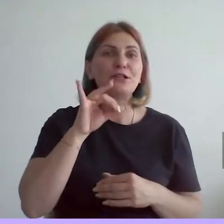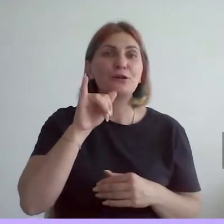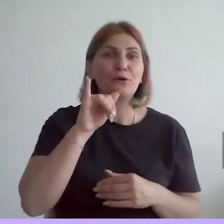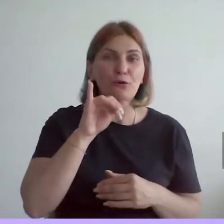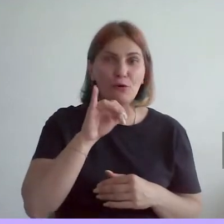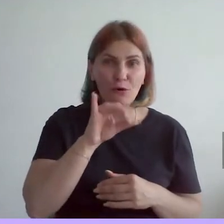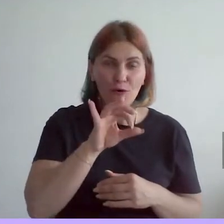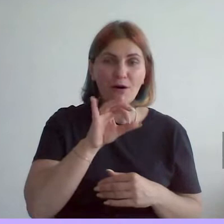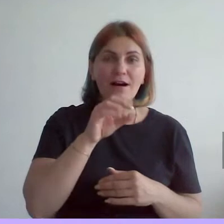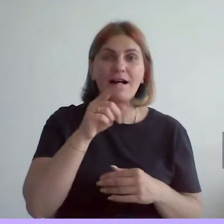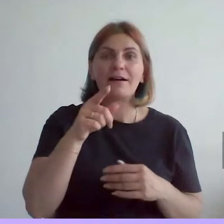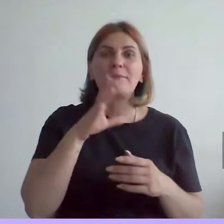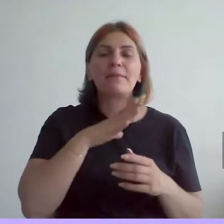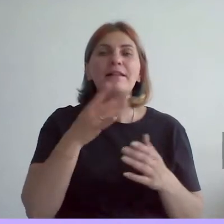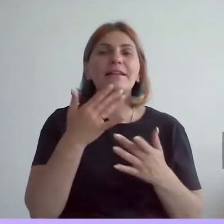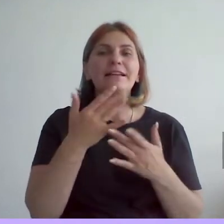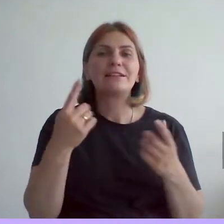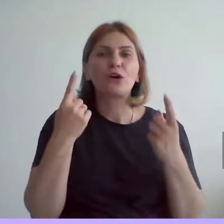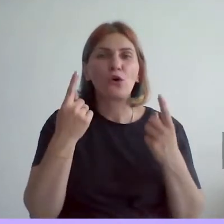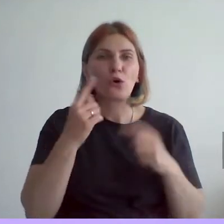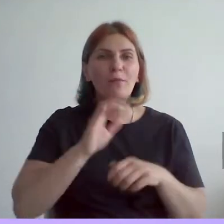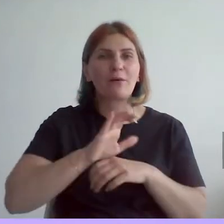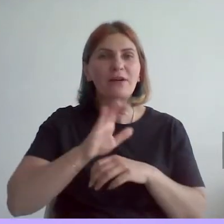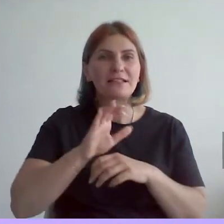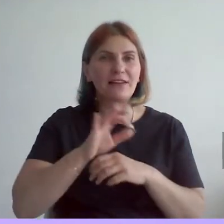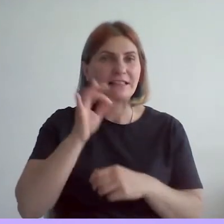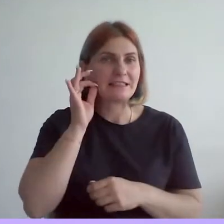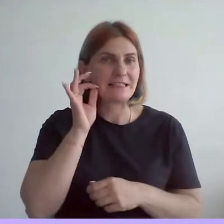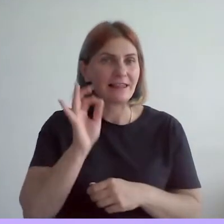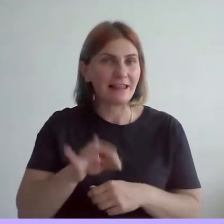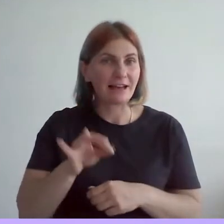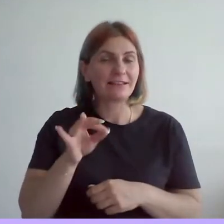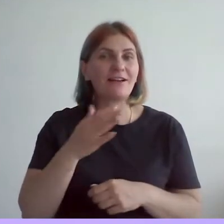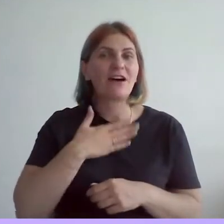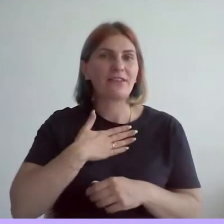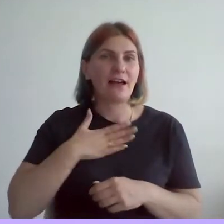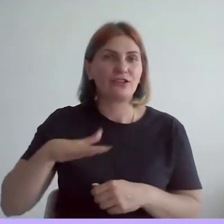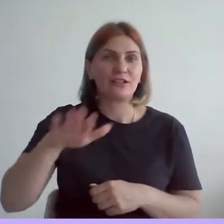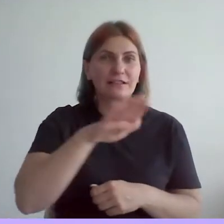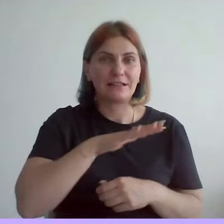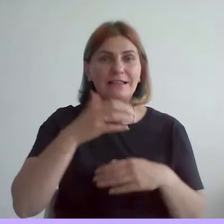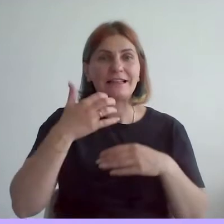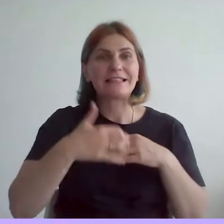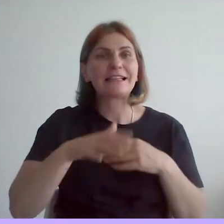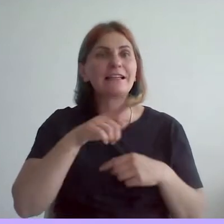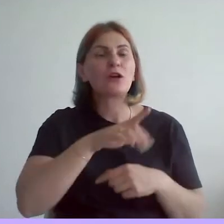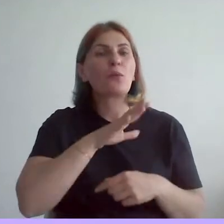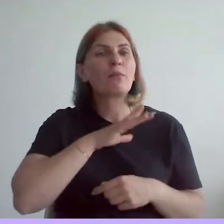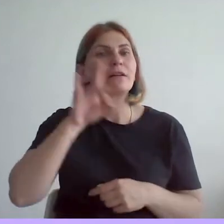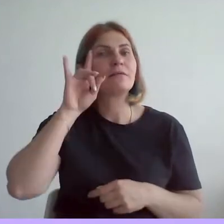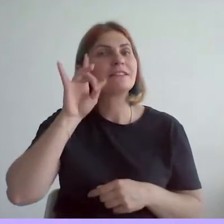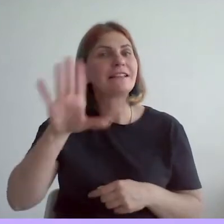таких крупных производителей сладкого в нашей стране, и среди них было знаменитое семейство